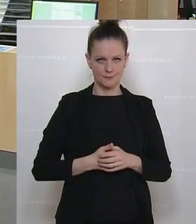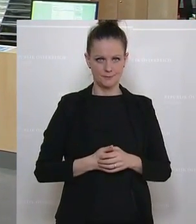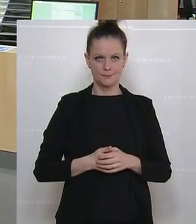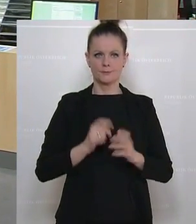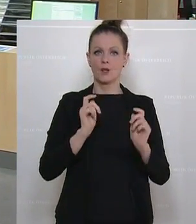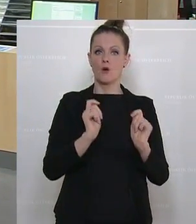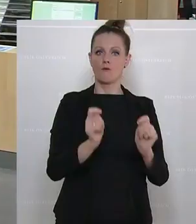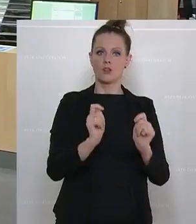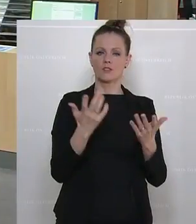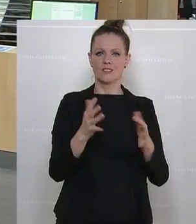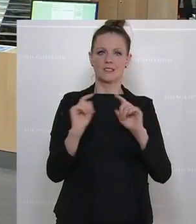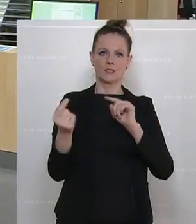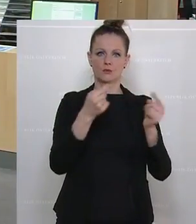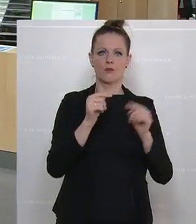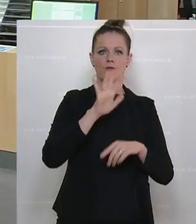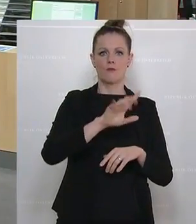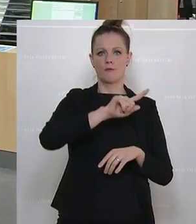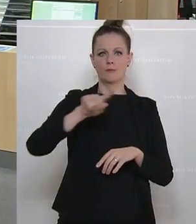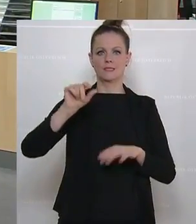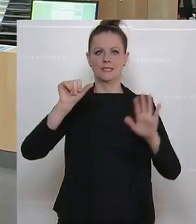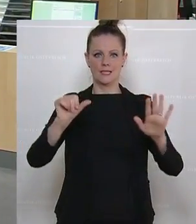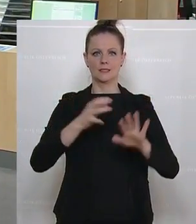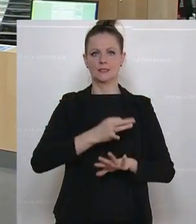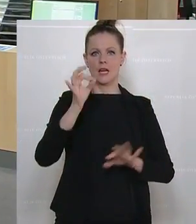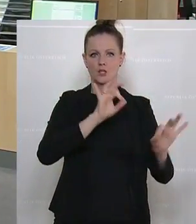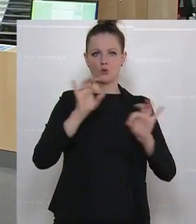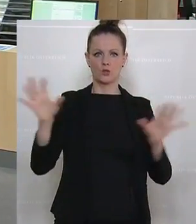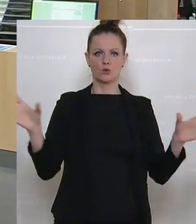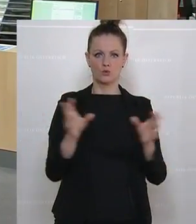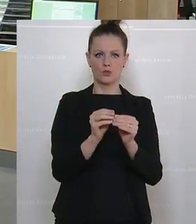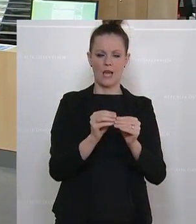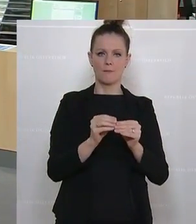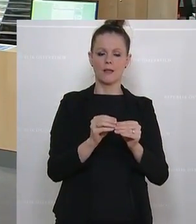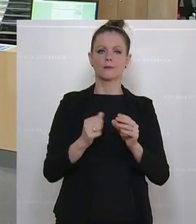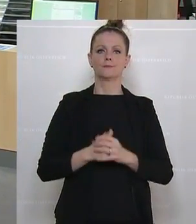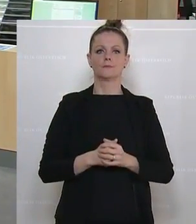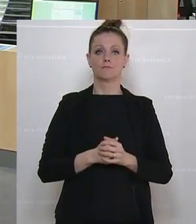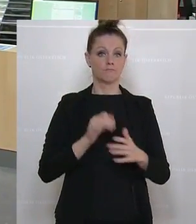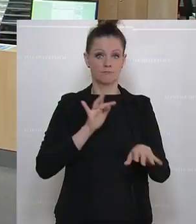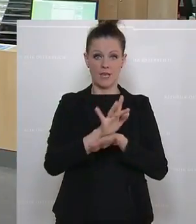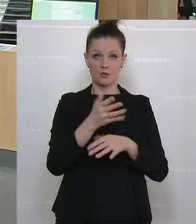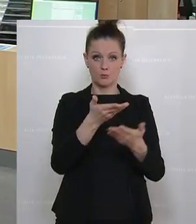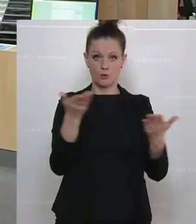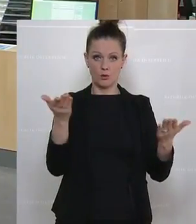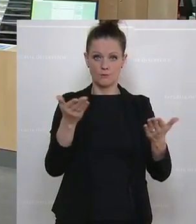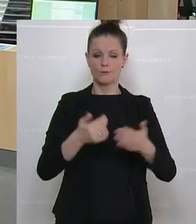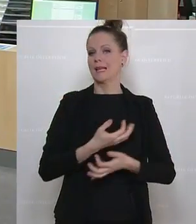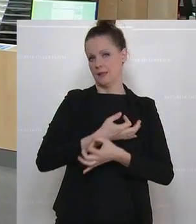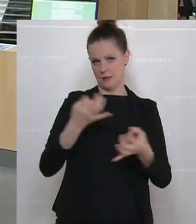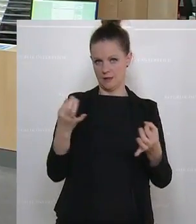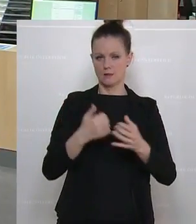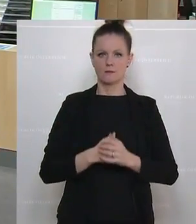Die Redner, die Sie jetzt gleich erleben werden und Rednerinnen, sind in der ersten Runde die